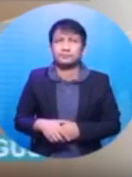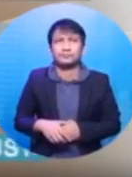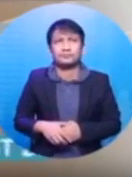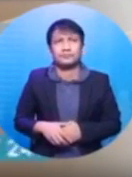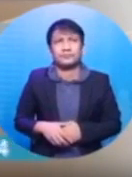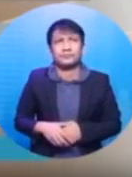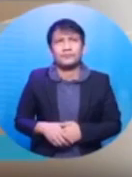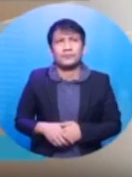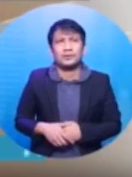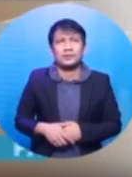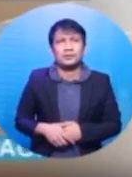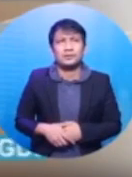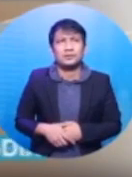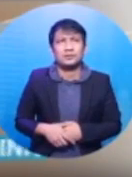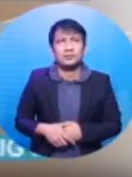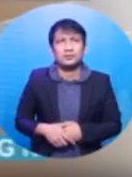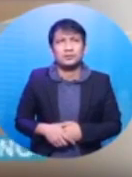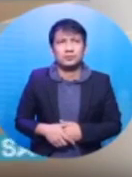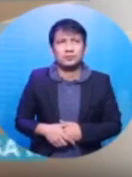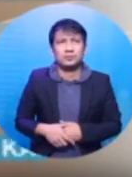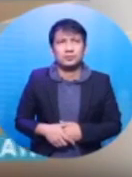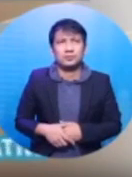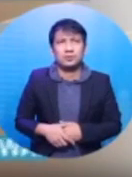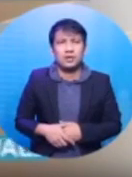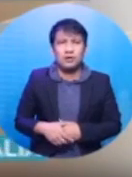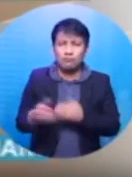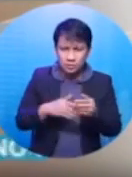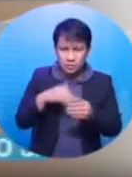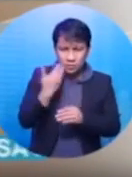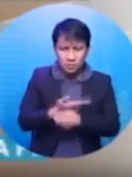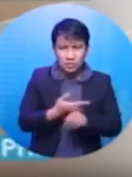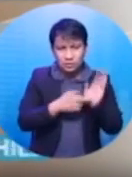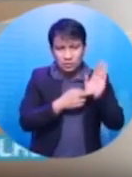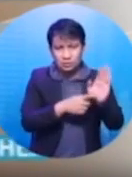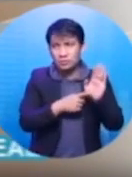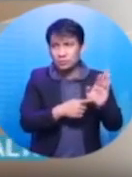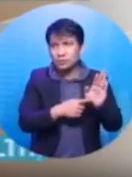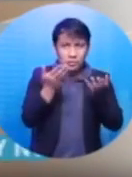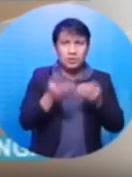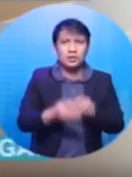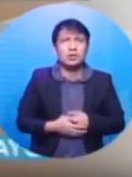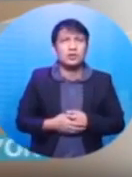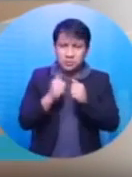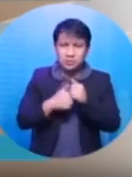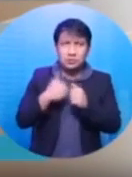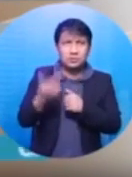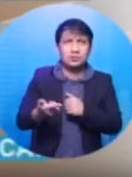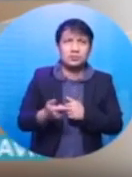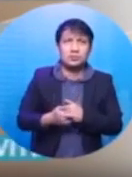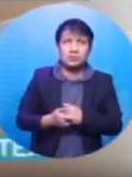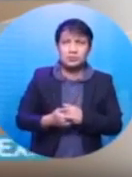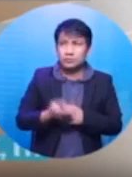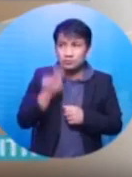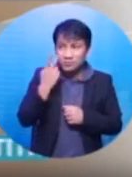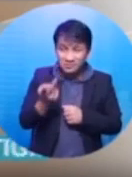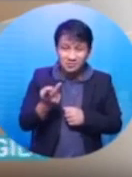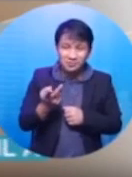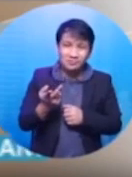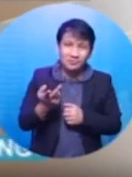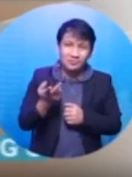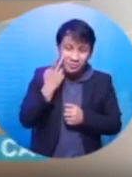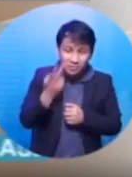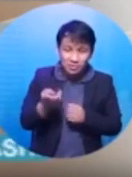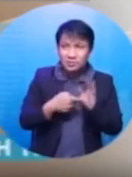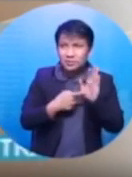Thank you. Nay, nag-gets nyo? Kung ano yung puno, siya yung bunga. Meaning, nakikita niya sa iyo yung mga